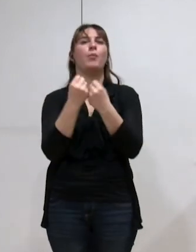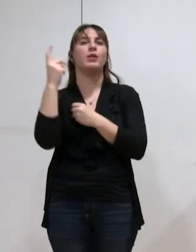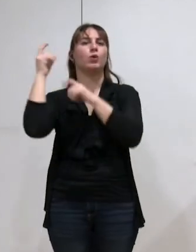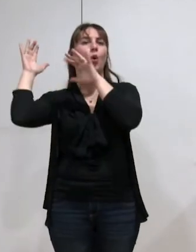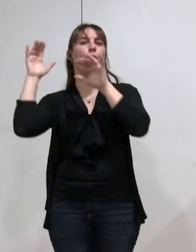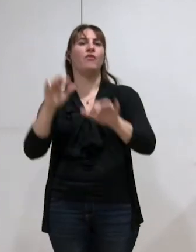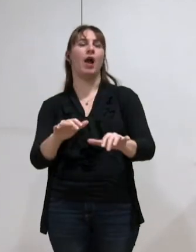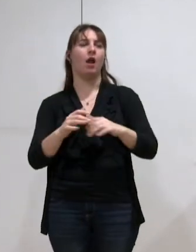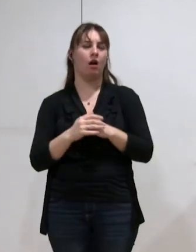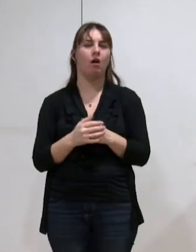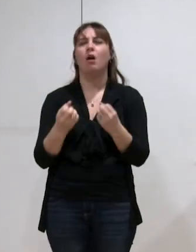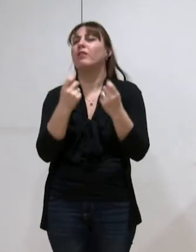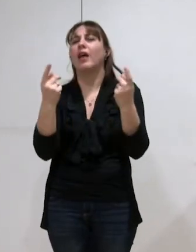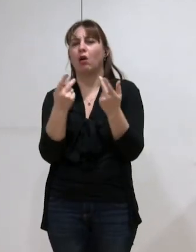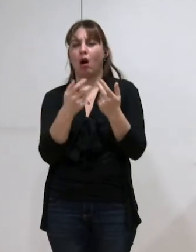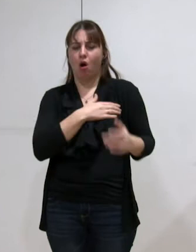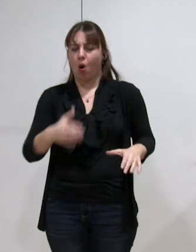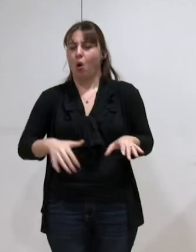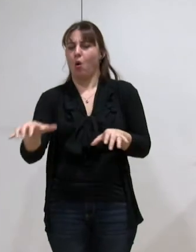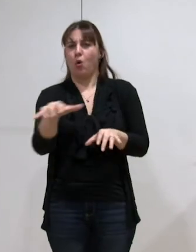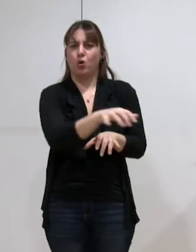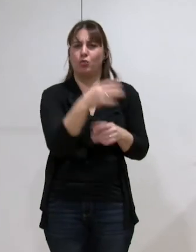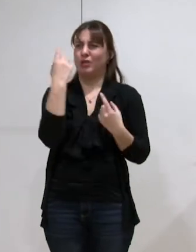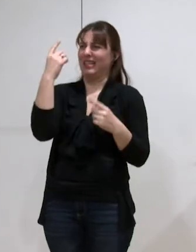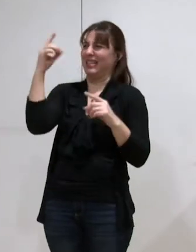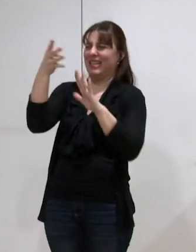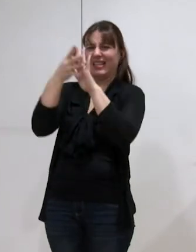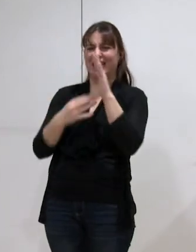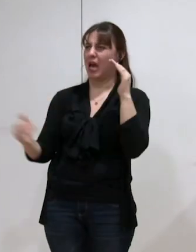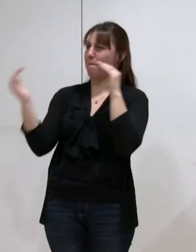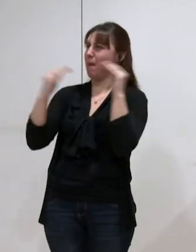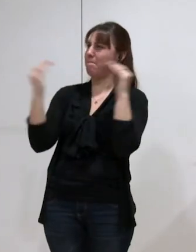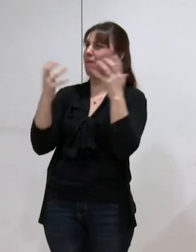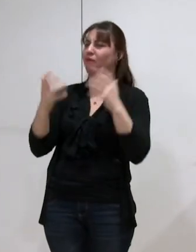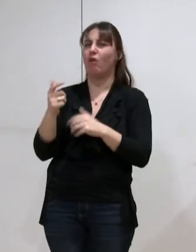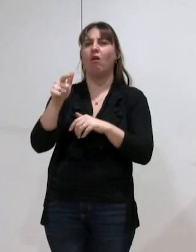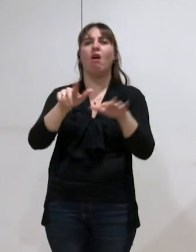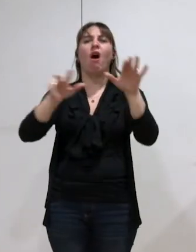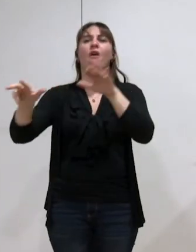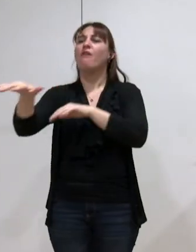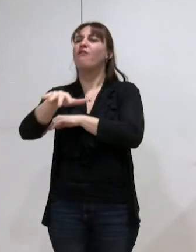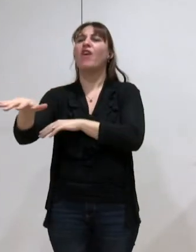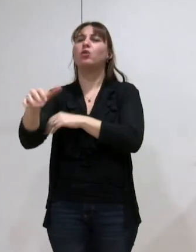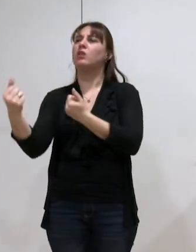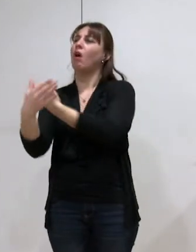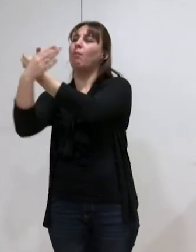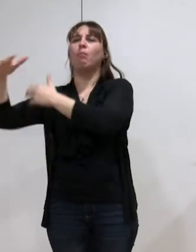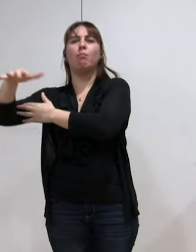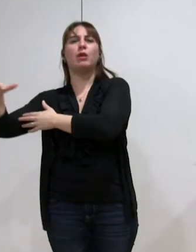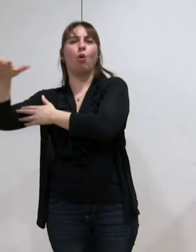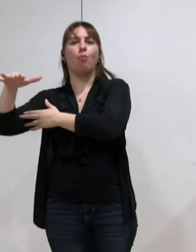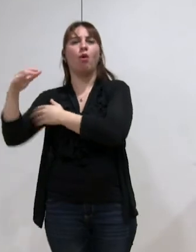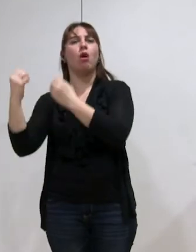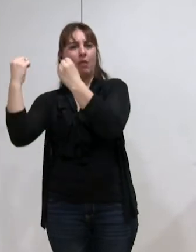peut comprendre que ces communes-là se soient battues pour obtenir les mêmes critères. n pas de raison que pour les 28 autres, ce soit la métropole qui aujourd'hui